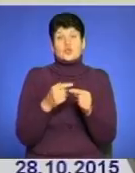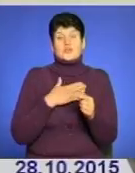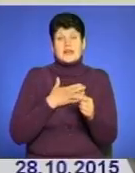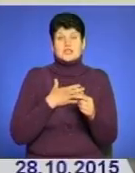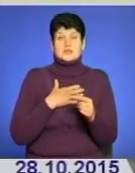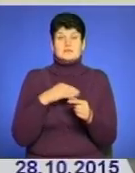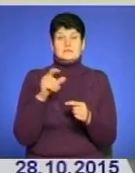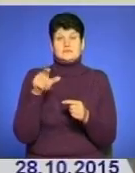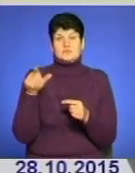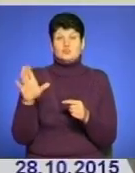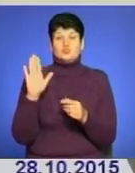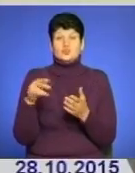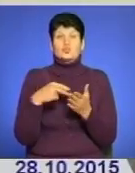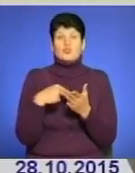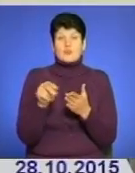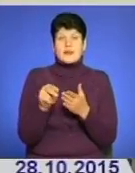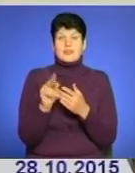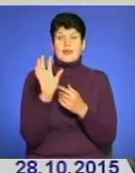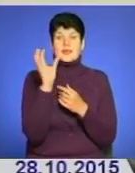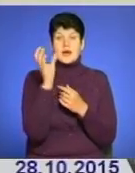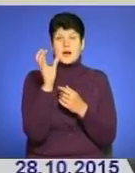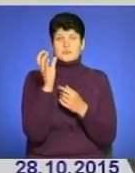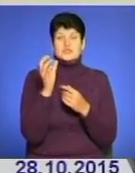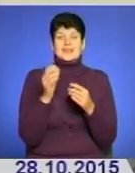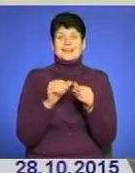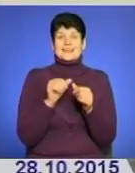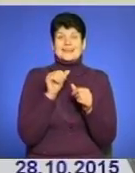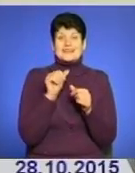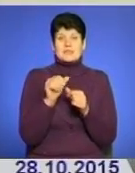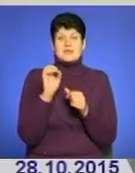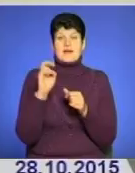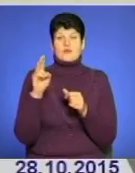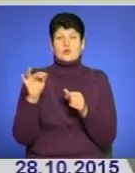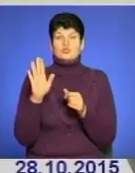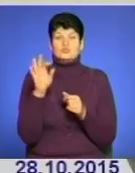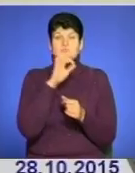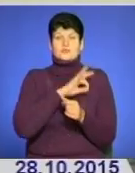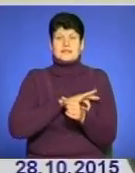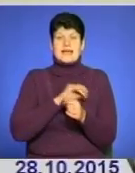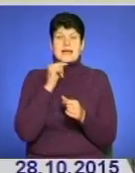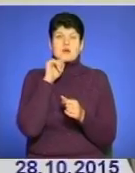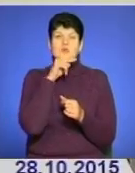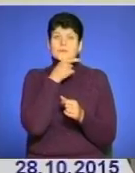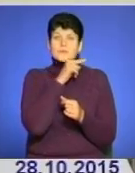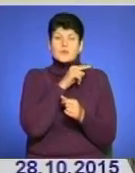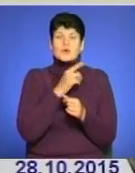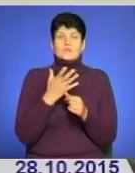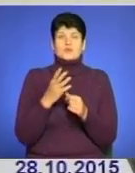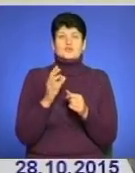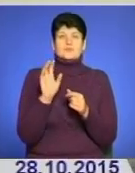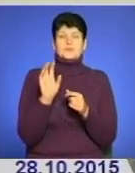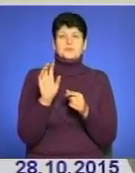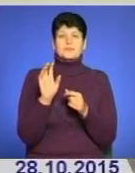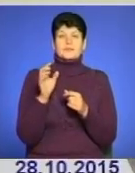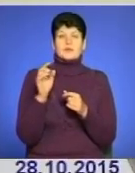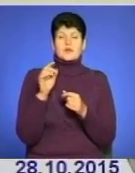купувати лампочки, які, окрім екологічного ефекту, будуть їм приносити і економічний ефект, оскільки енергоспоживання